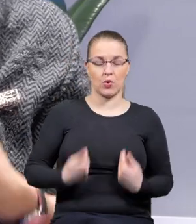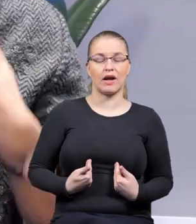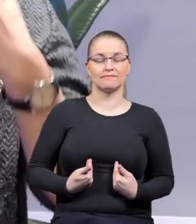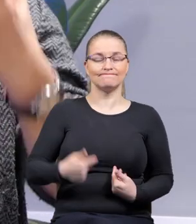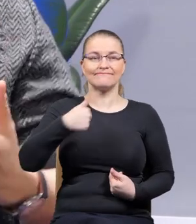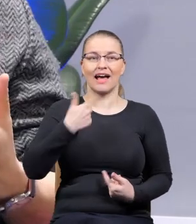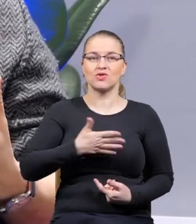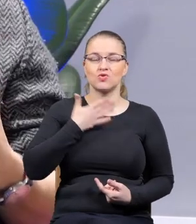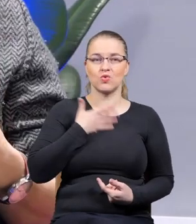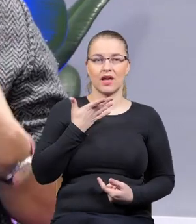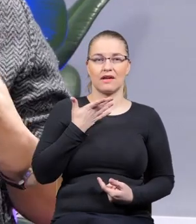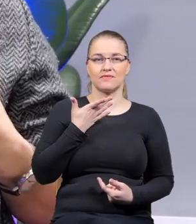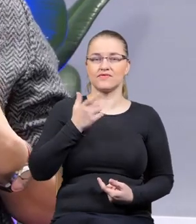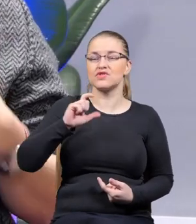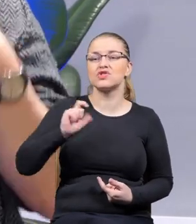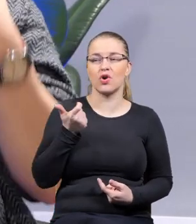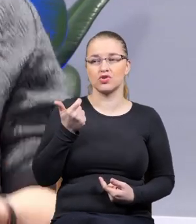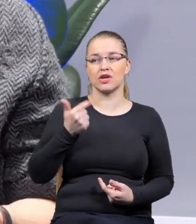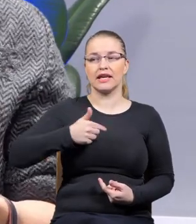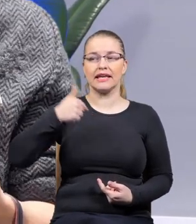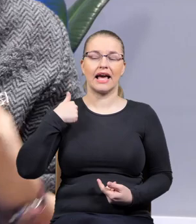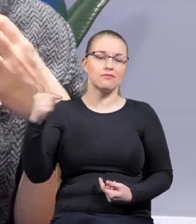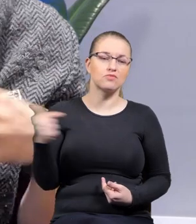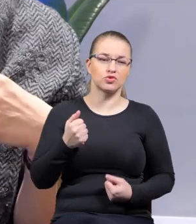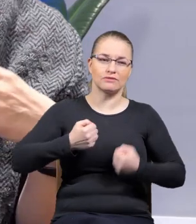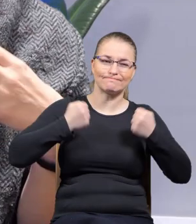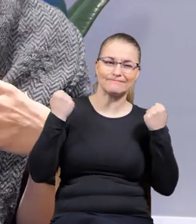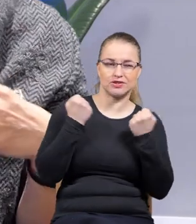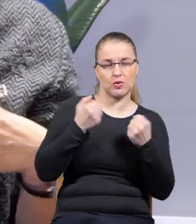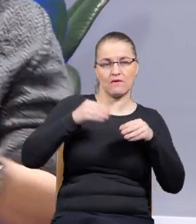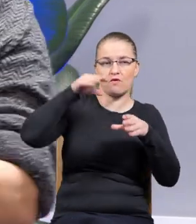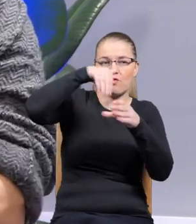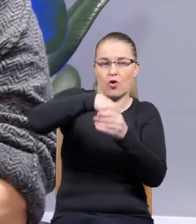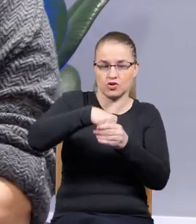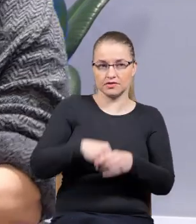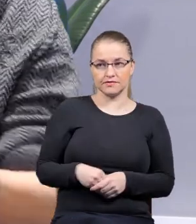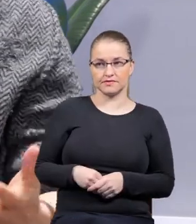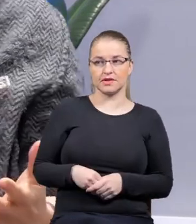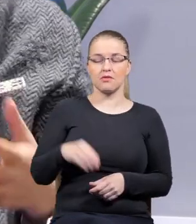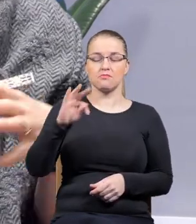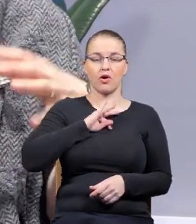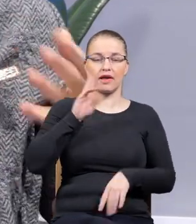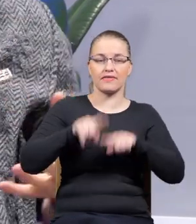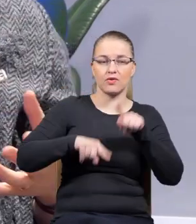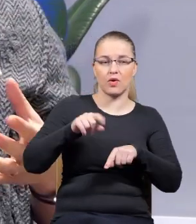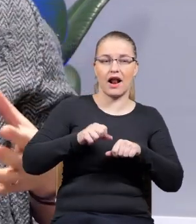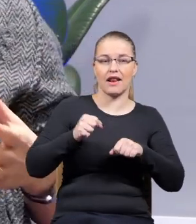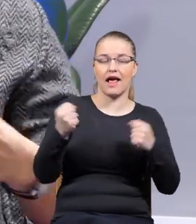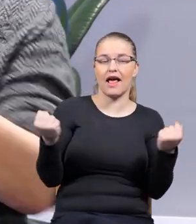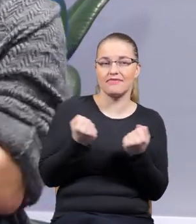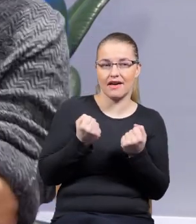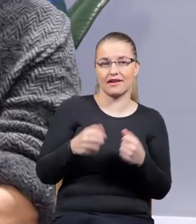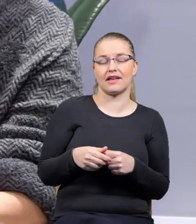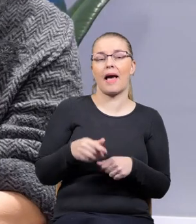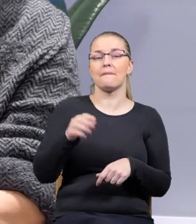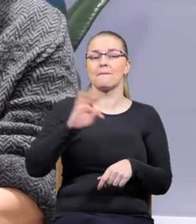się, że to jest jakby coś, do czego się muszę wysilić. Moją naturalną jakby energią i moim miejscem